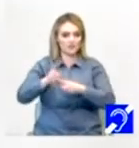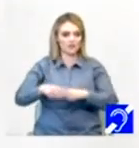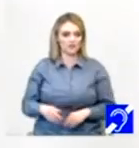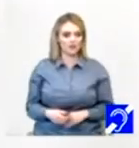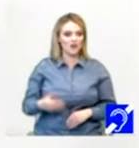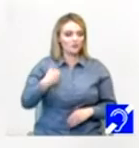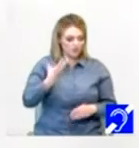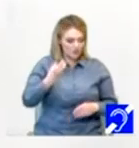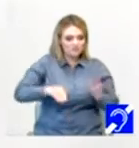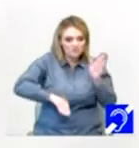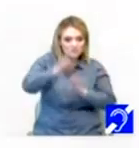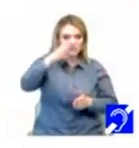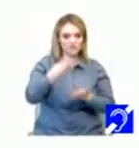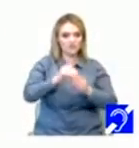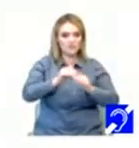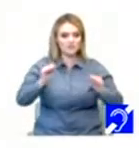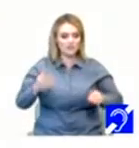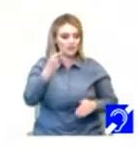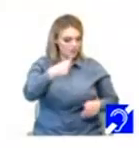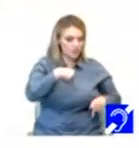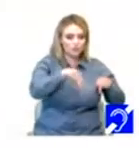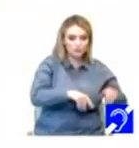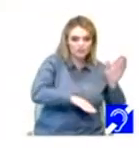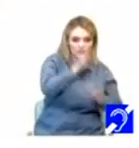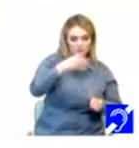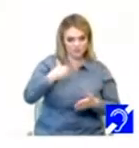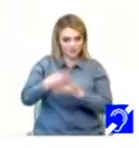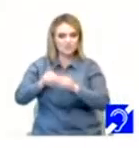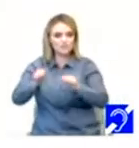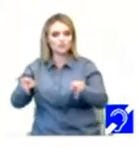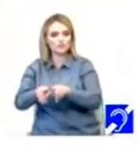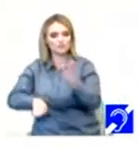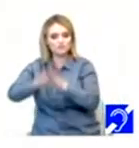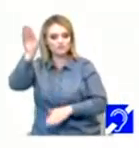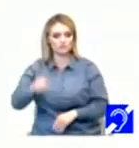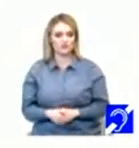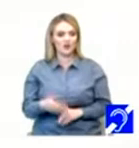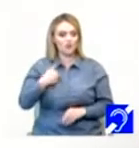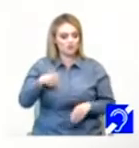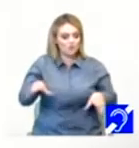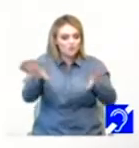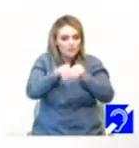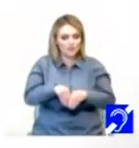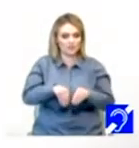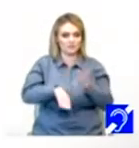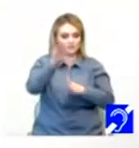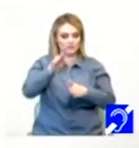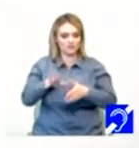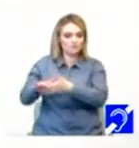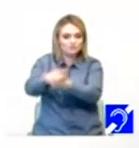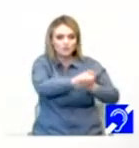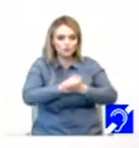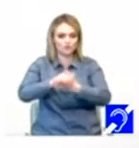vrea să ne creștem copiii unde am crescut și noi. Eu vreau să creștem împreună ca o societate.